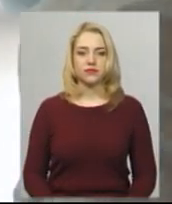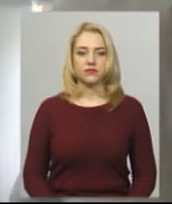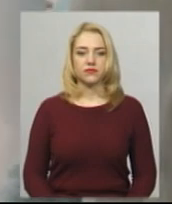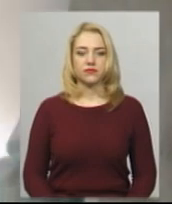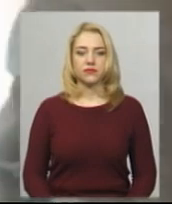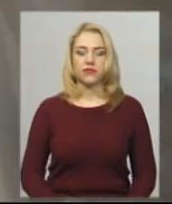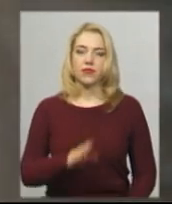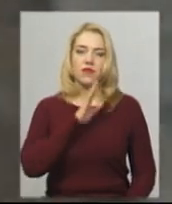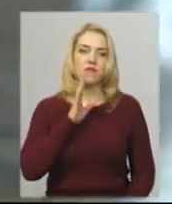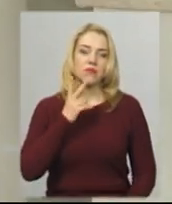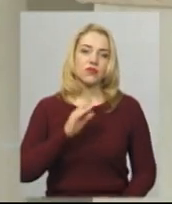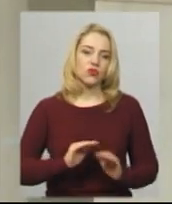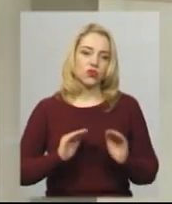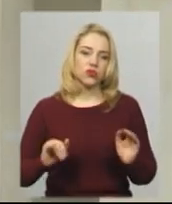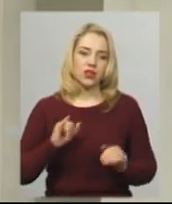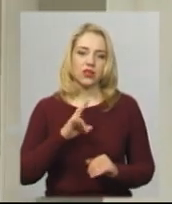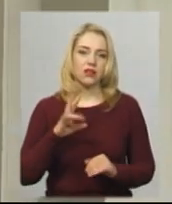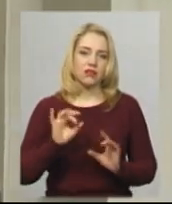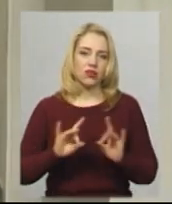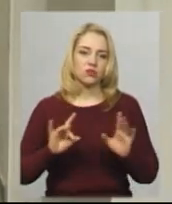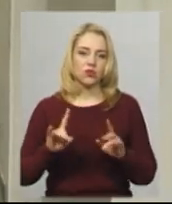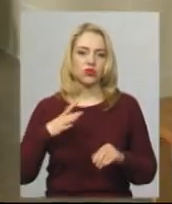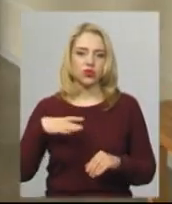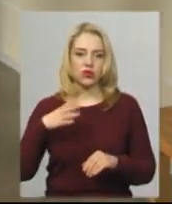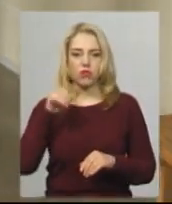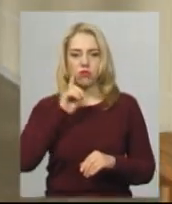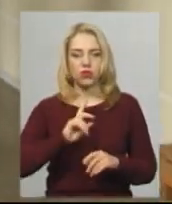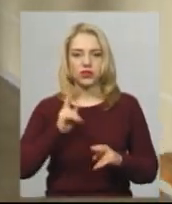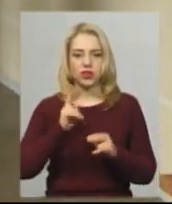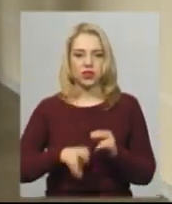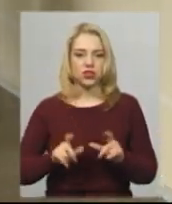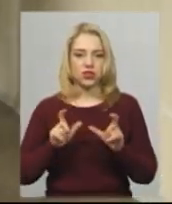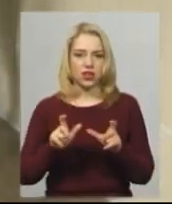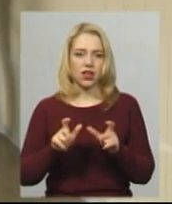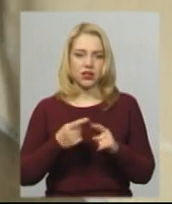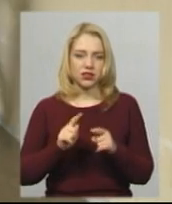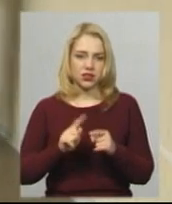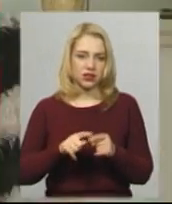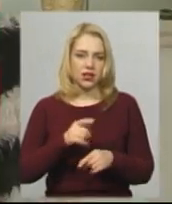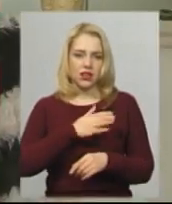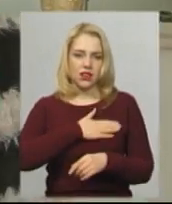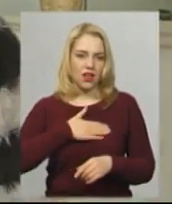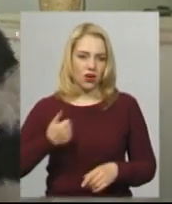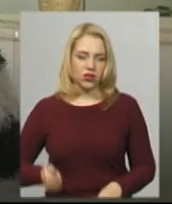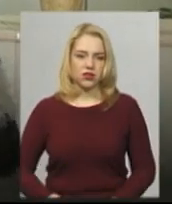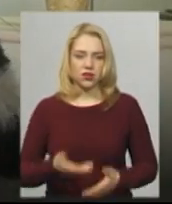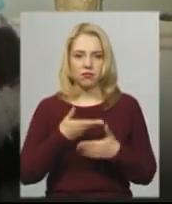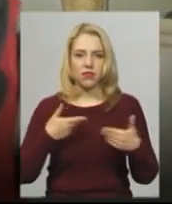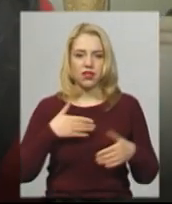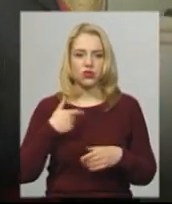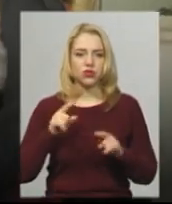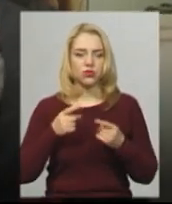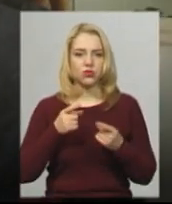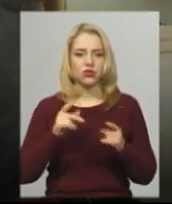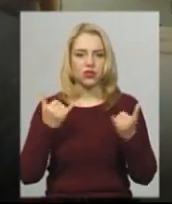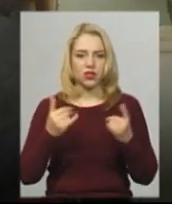Мама двох дітей Інна розповідає, що чекати, поки закінчиться карантин, аби зробити щеплення дітям не хотіла. Ми не хотіли через те,